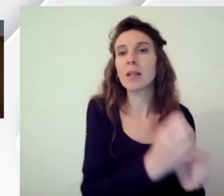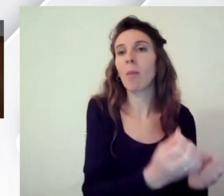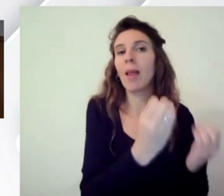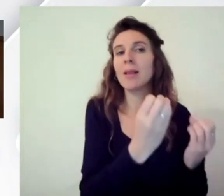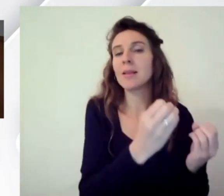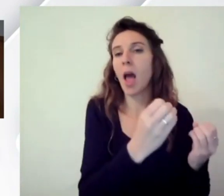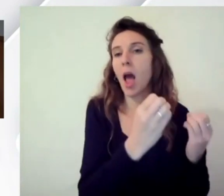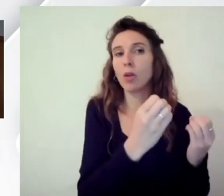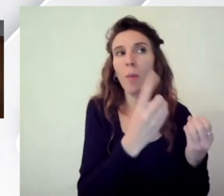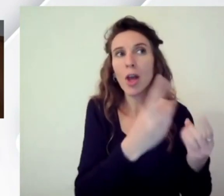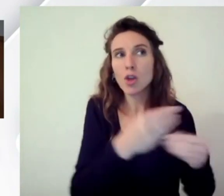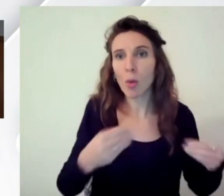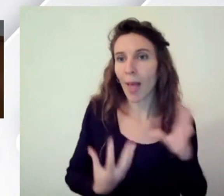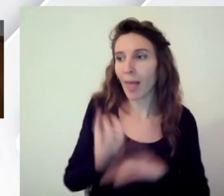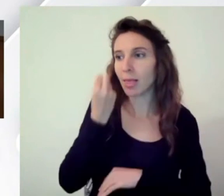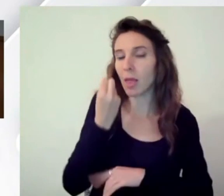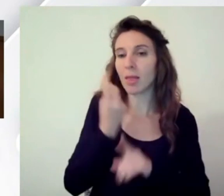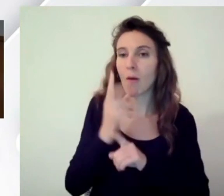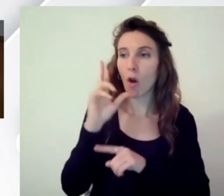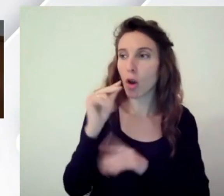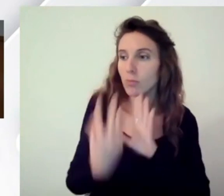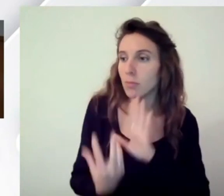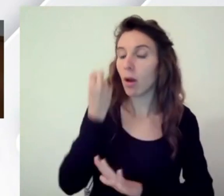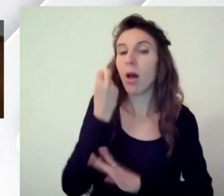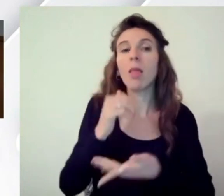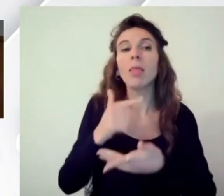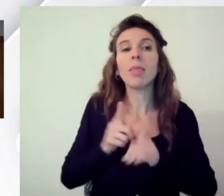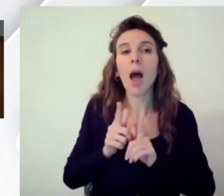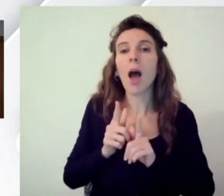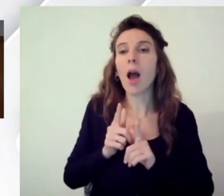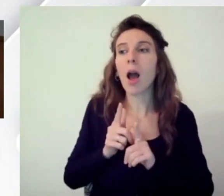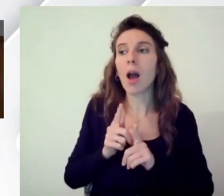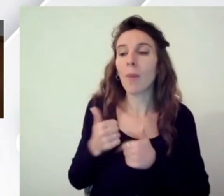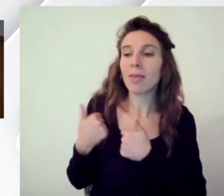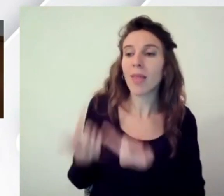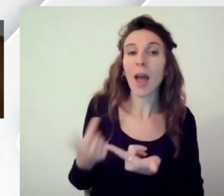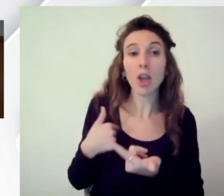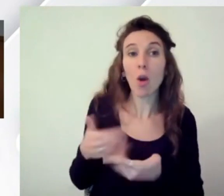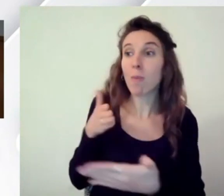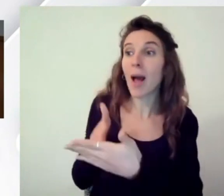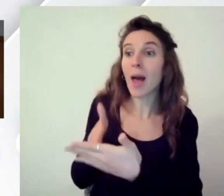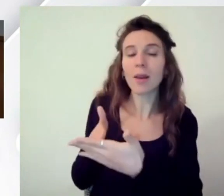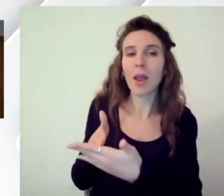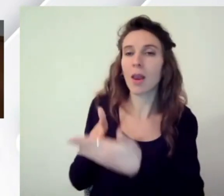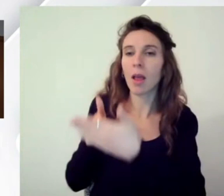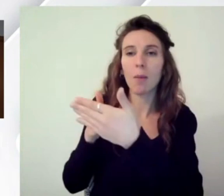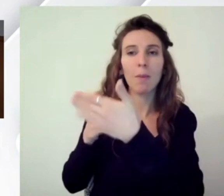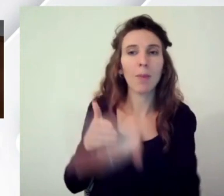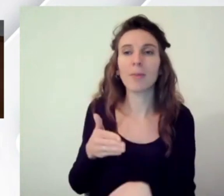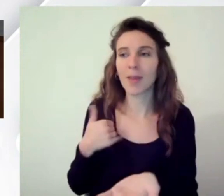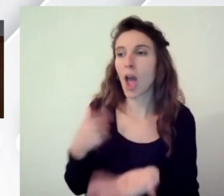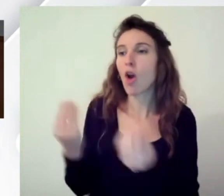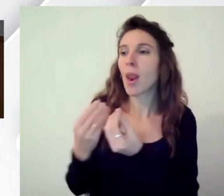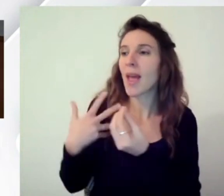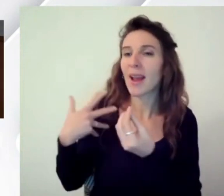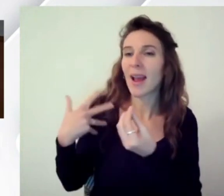avere quegli strumenti quelle conoscenze quelle competenze che mi permettano di non creare io delle barriere a un collega che sta seguendo insieme